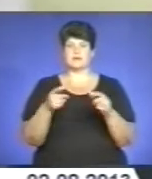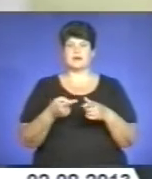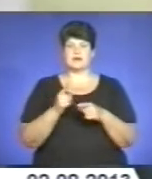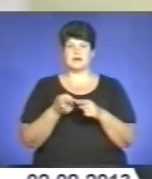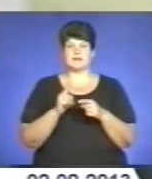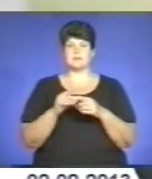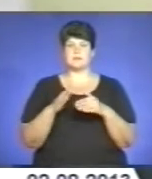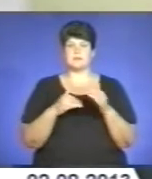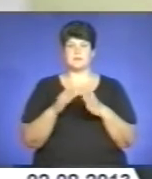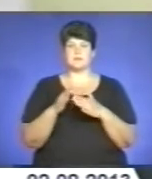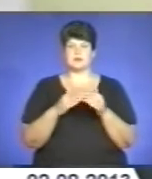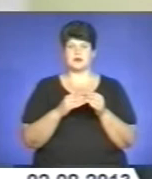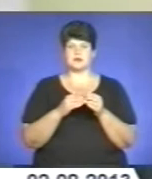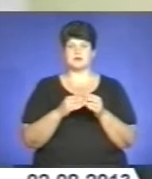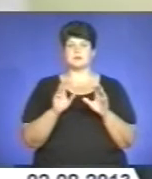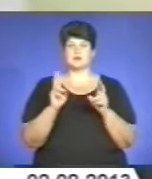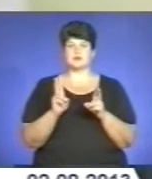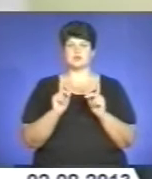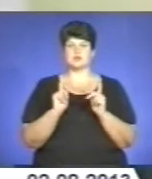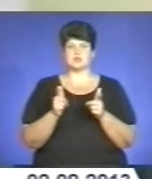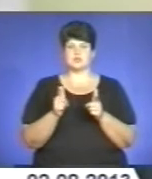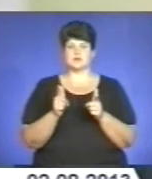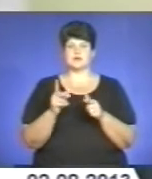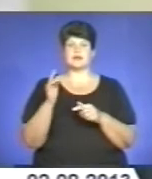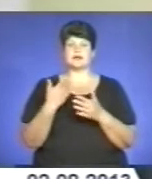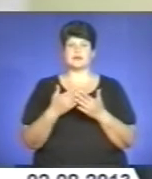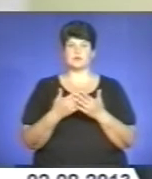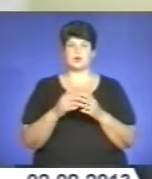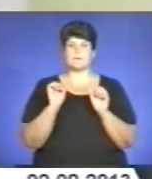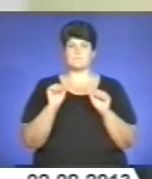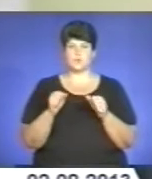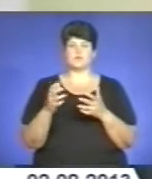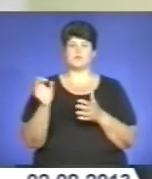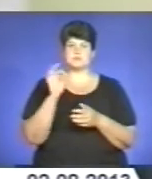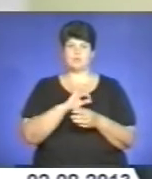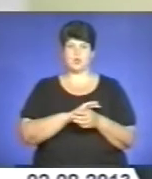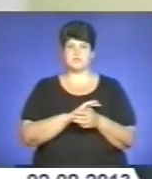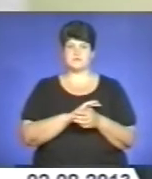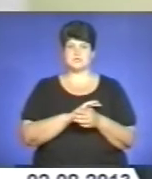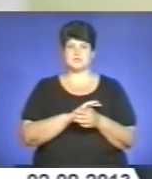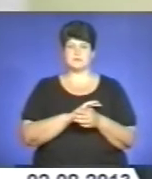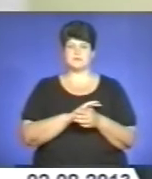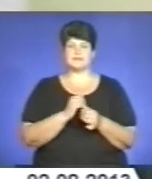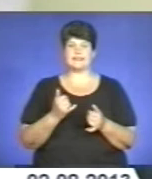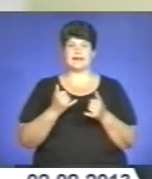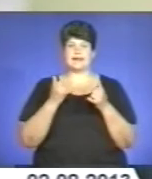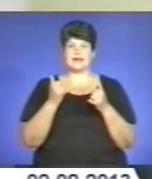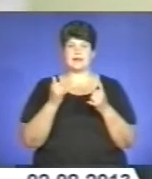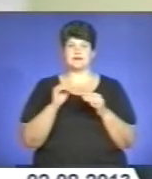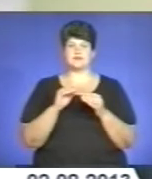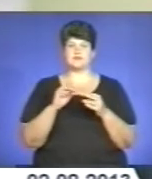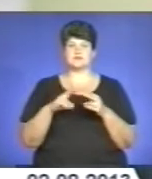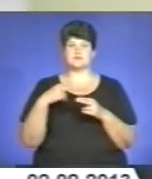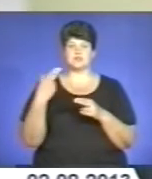правове соглашення з отелями, які можуть використовуватися для розміщення